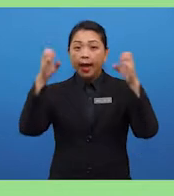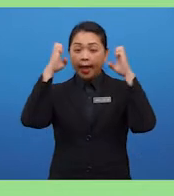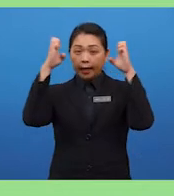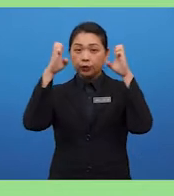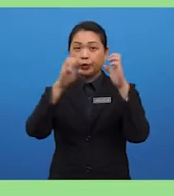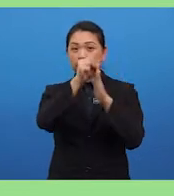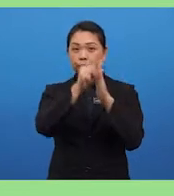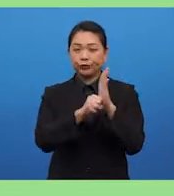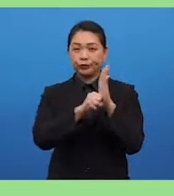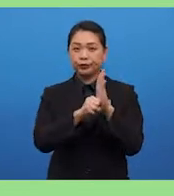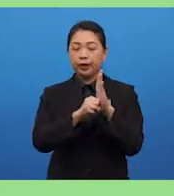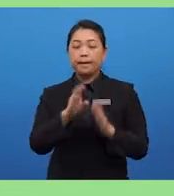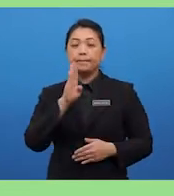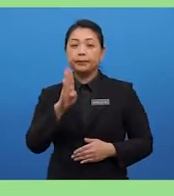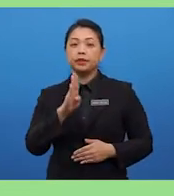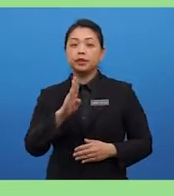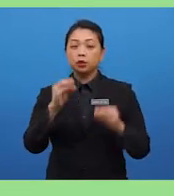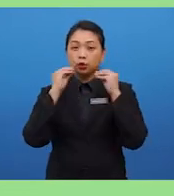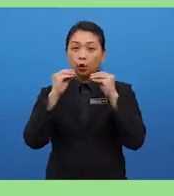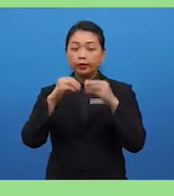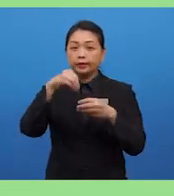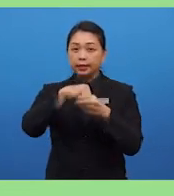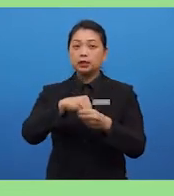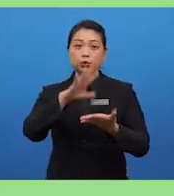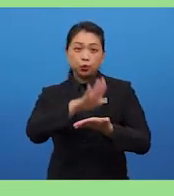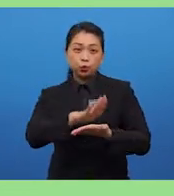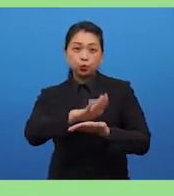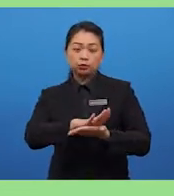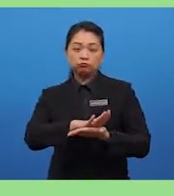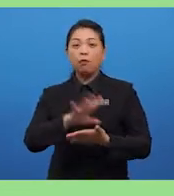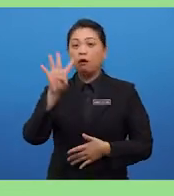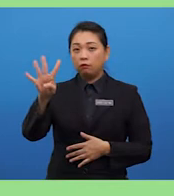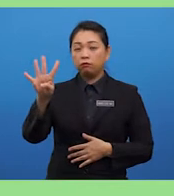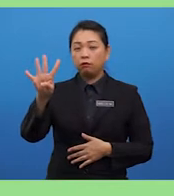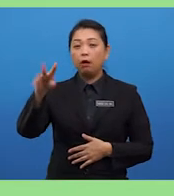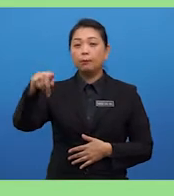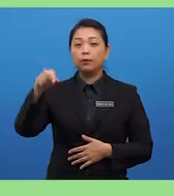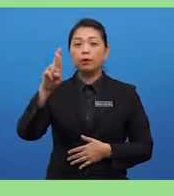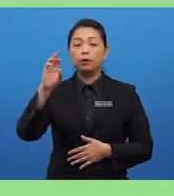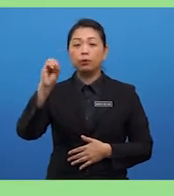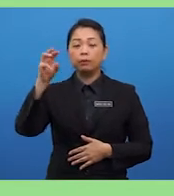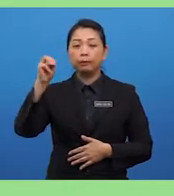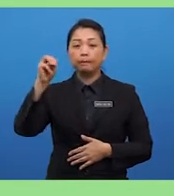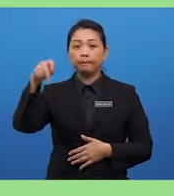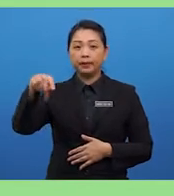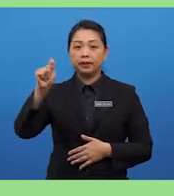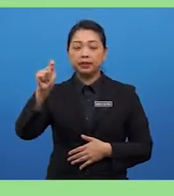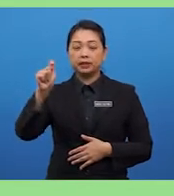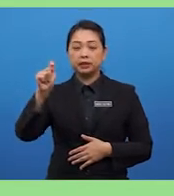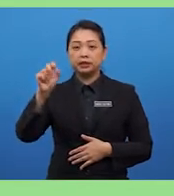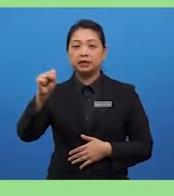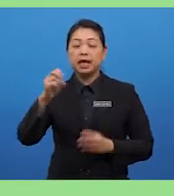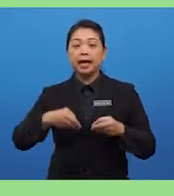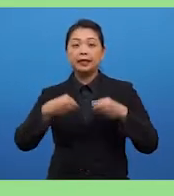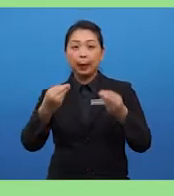education be taught in schools? Here, four prompts are given. Sometimes, they will give you five. Now, the